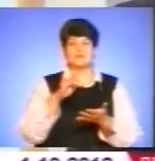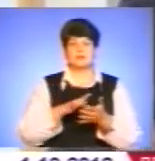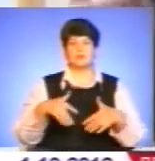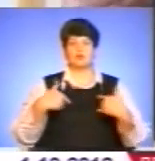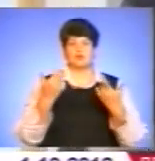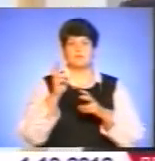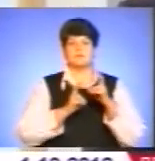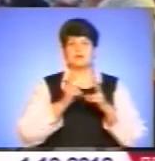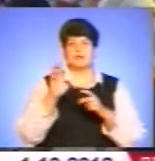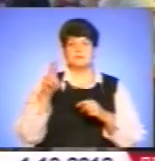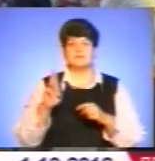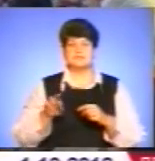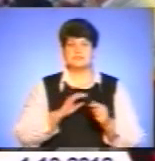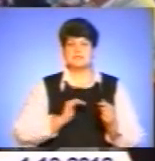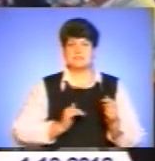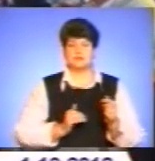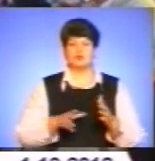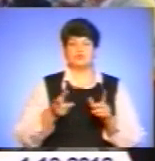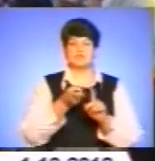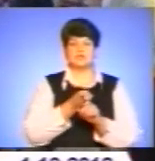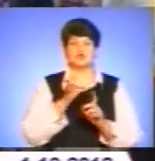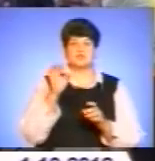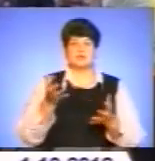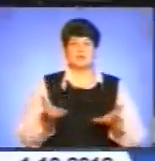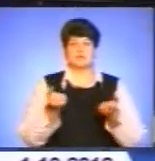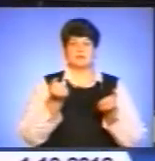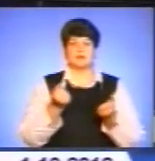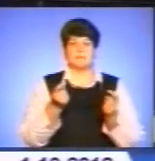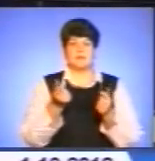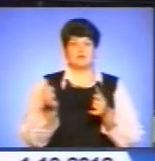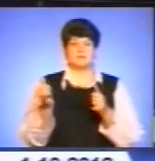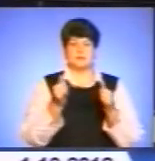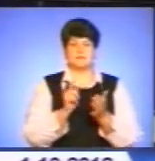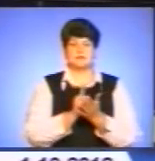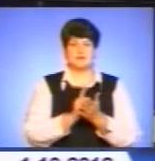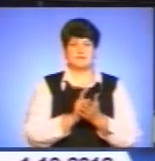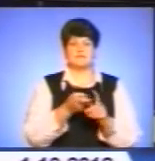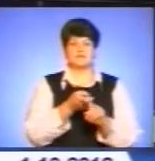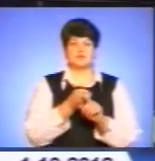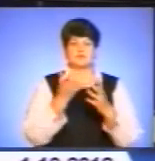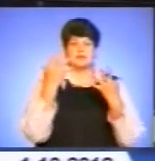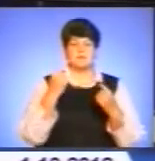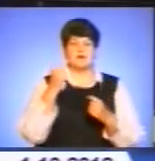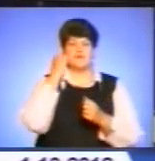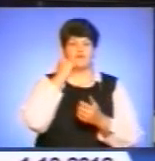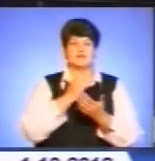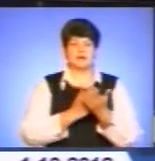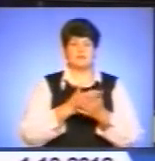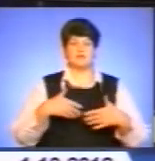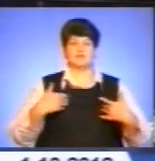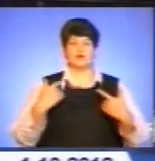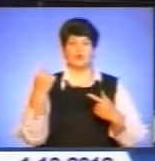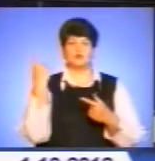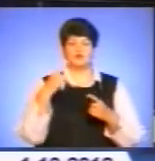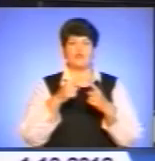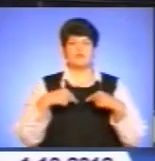підприємцям долучитися до соціальної підтримки малозабезпечених пенсіонерів. З нагоди Дня ветерана Тернополян вітає Рада Тернопільського обласного